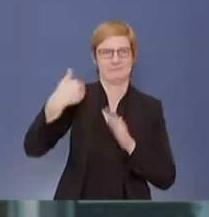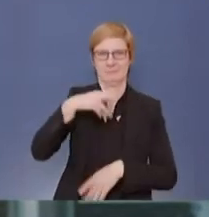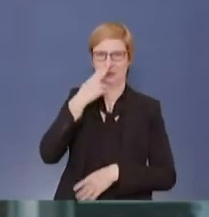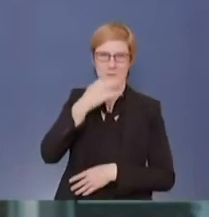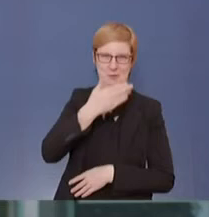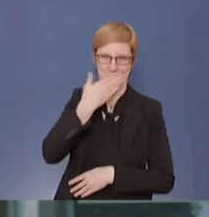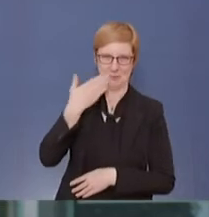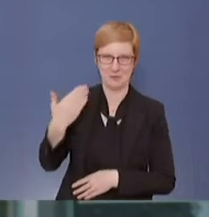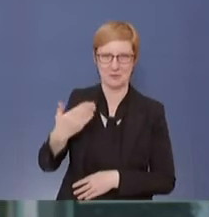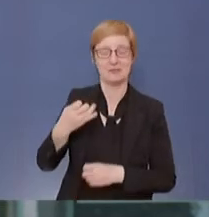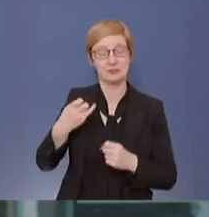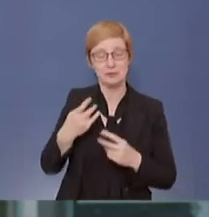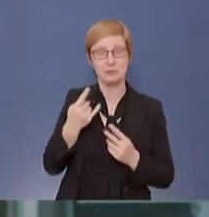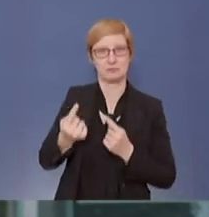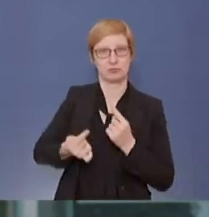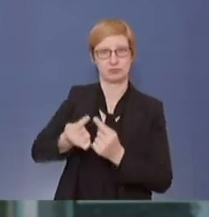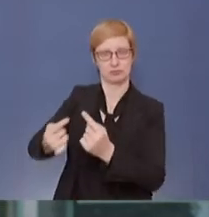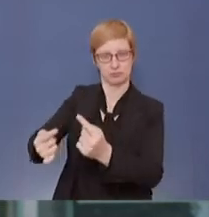die läuft.